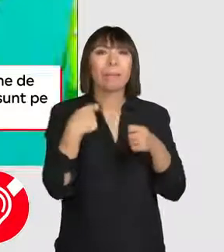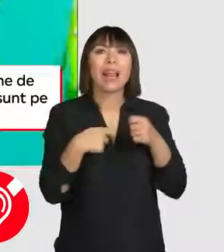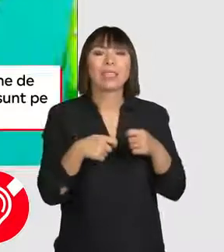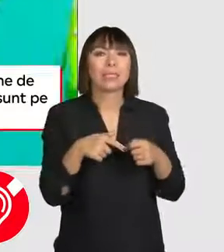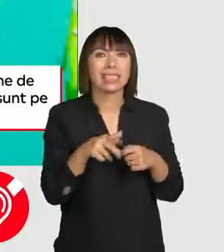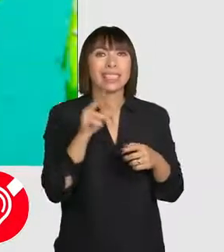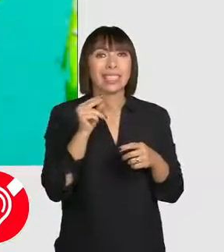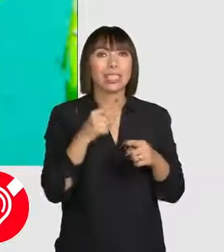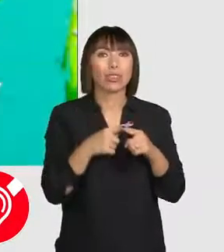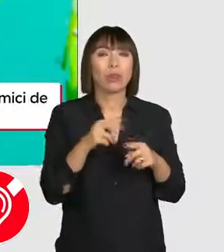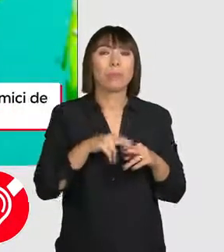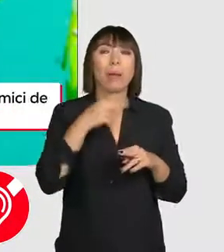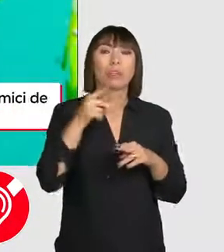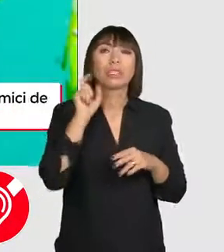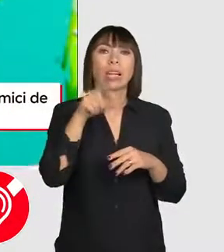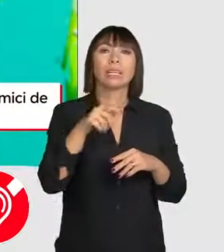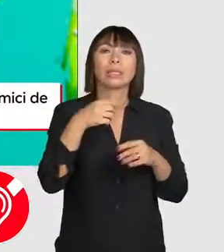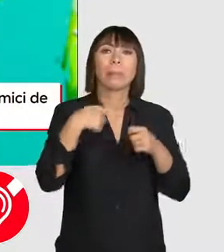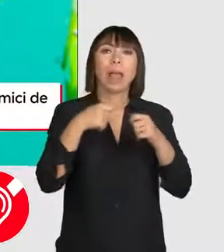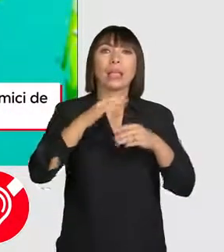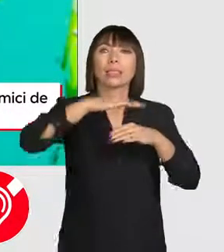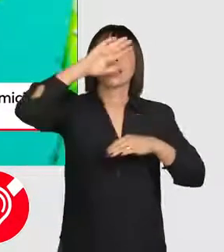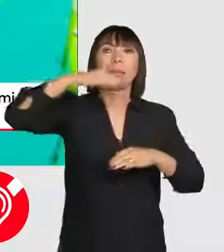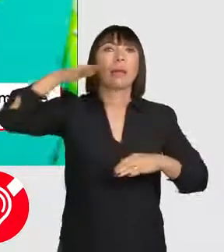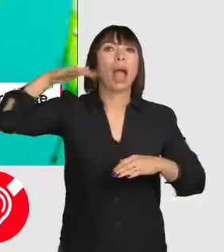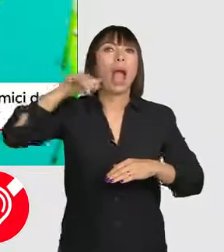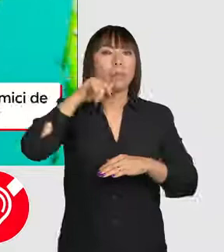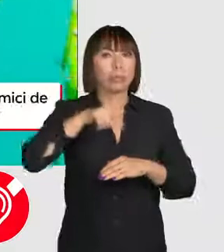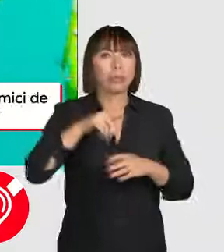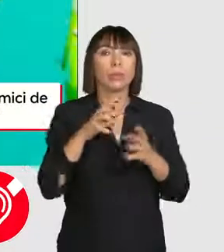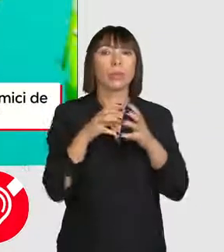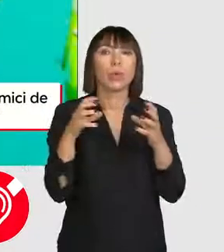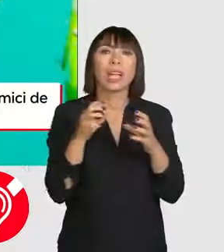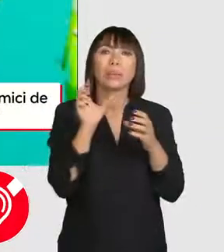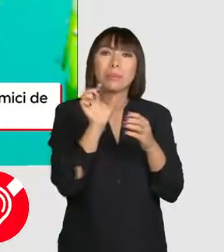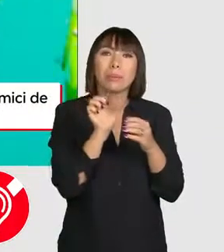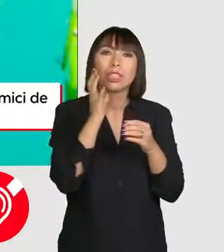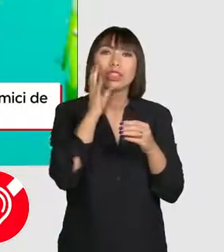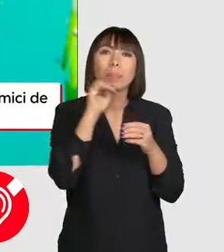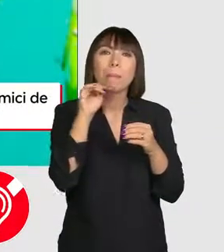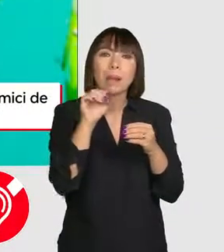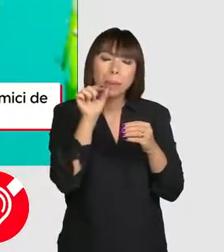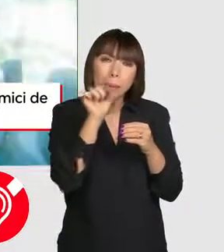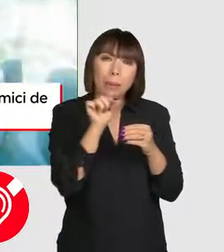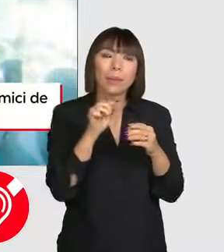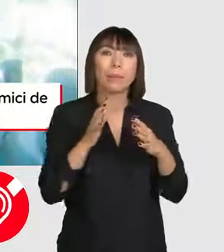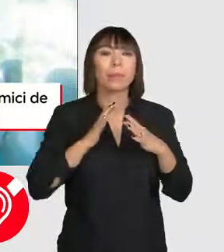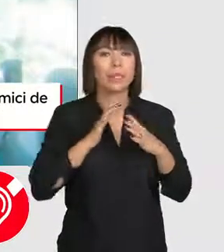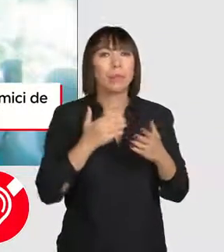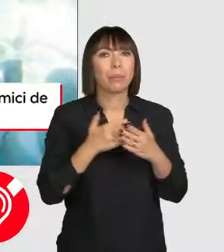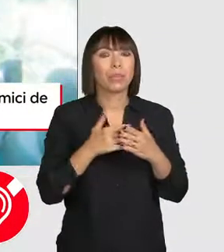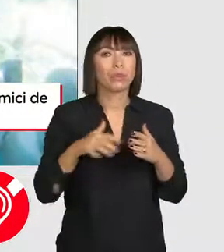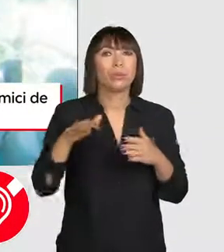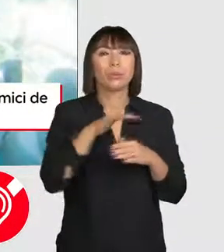mai mult decât plasticul care plutește la suprafață. Vorbesc despre bucăți mai mici de 5 mm, care sunt periculoase pentru